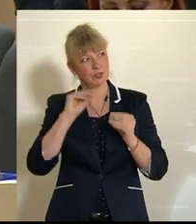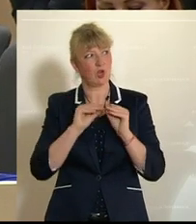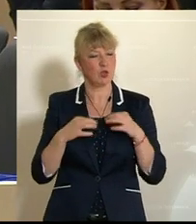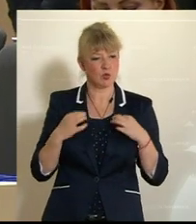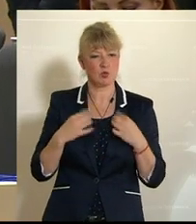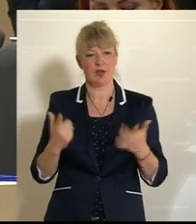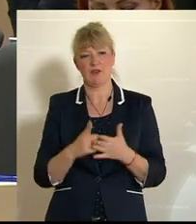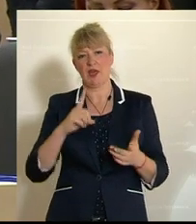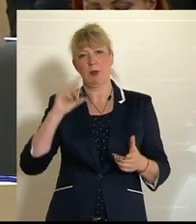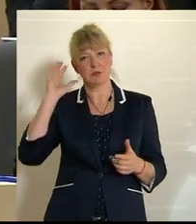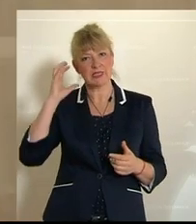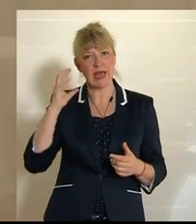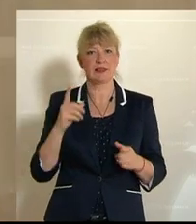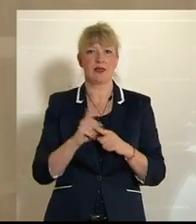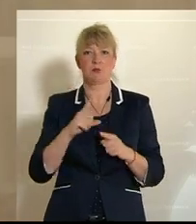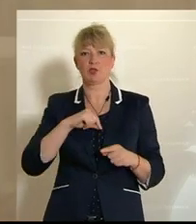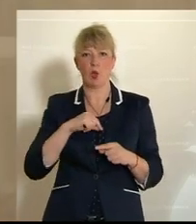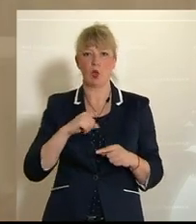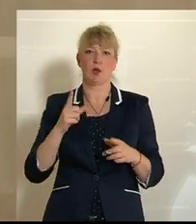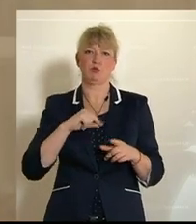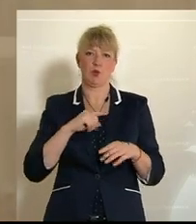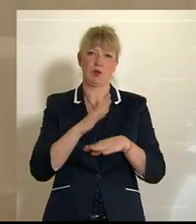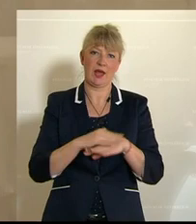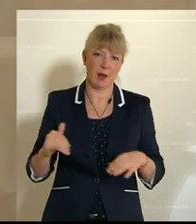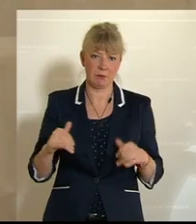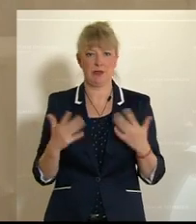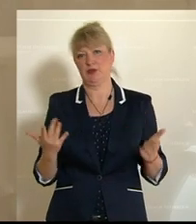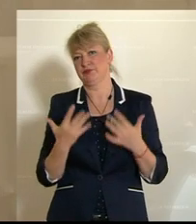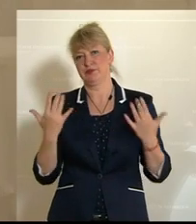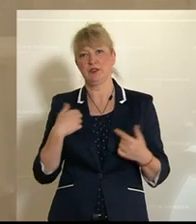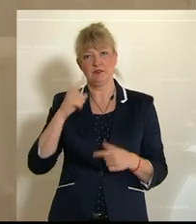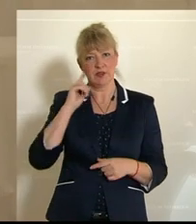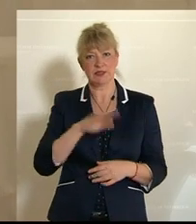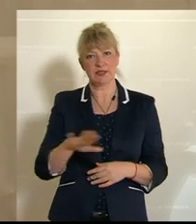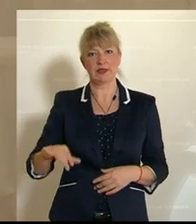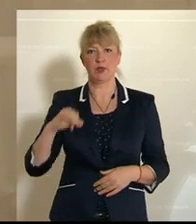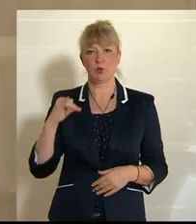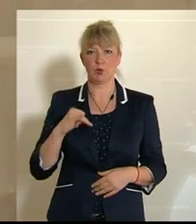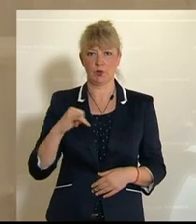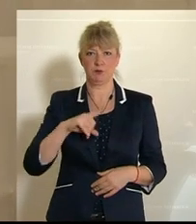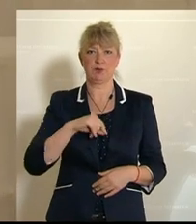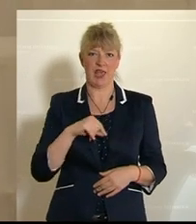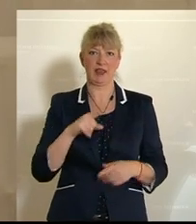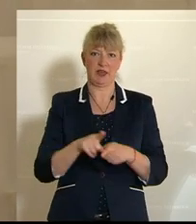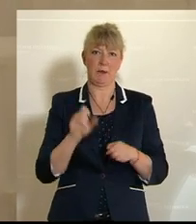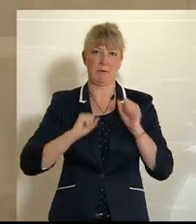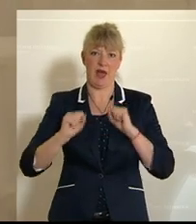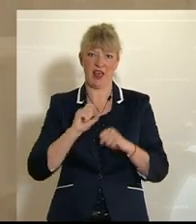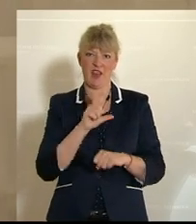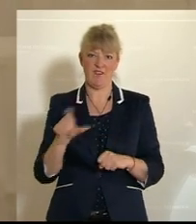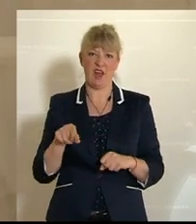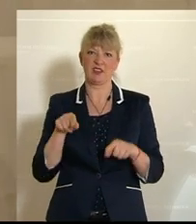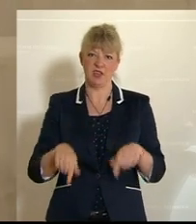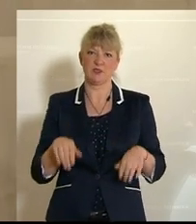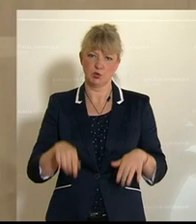das geht von der Psychiatrie über die Psychologie, Psychotherapie. Wir wissen zum Beispiel, dass Kinder und Jugendpsychiatrie ein Mangelfach ist. Das gehört dringend